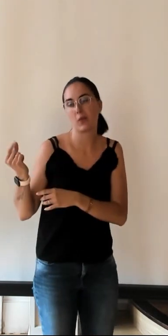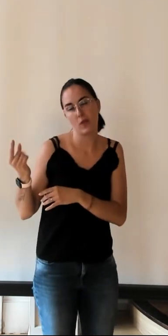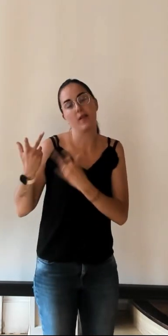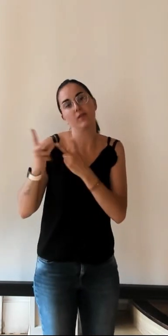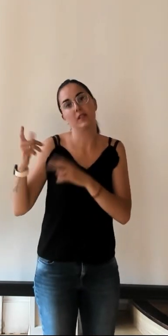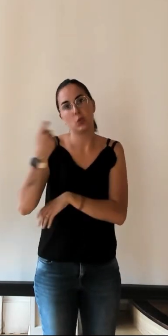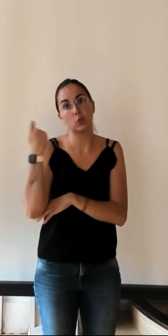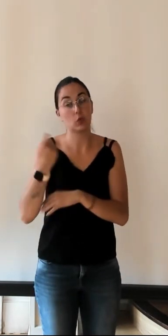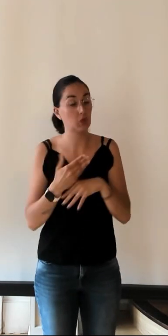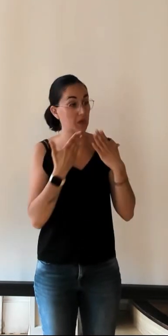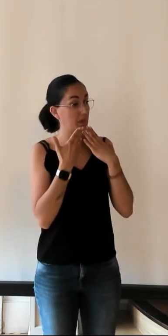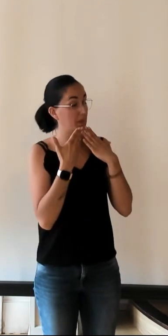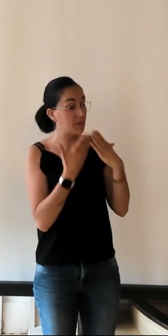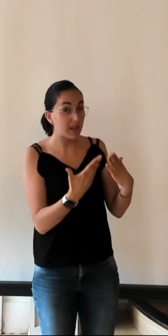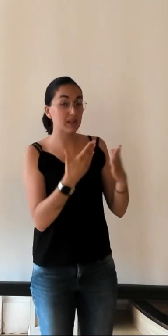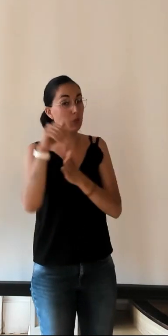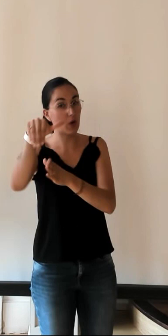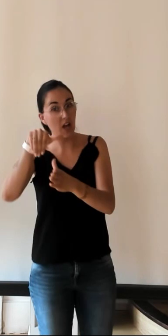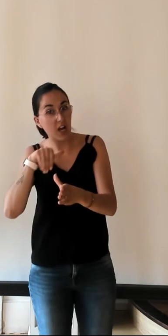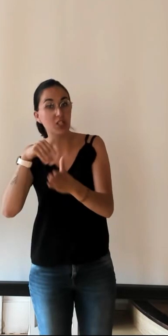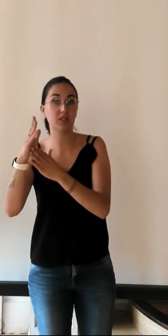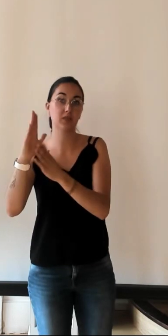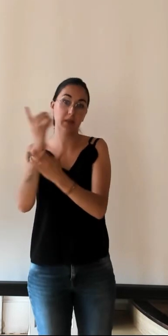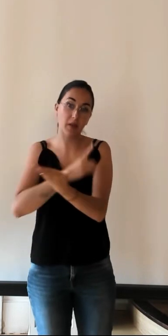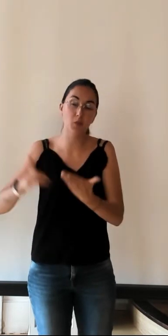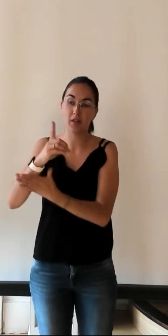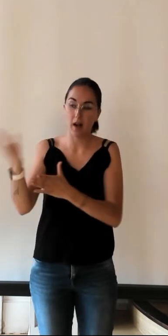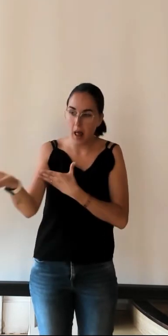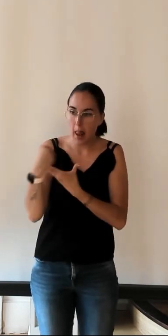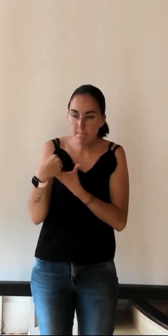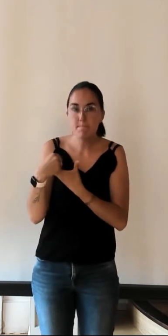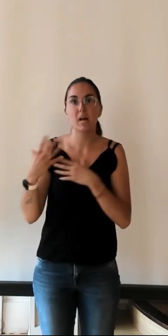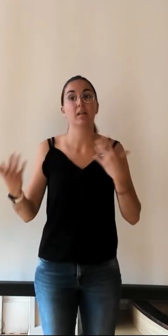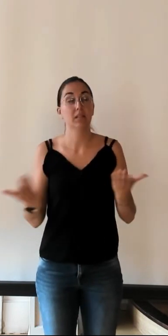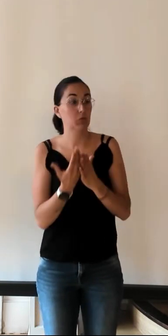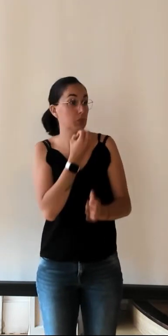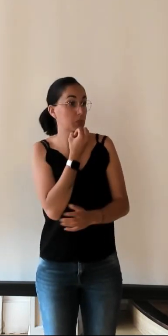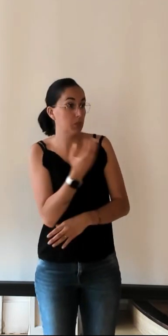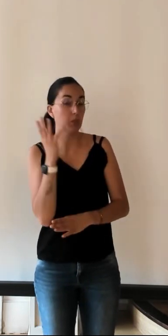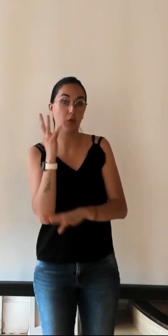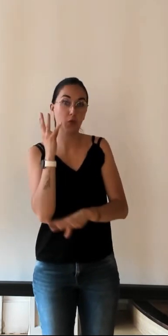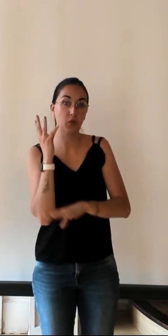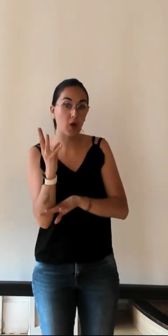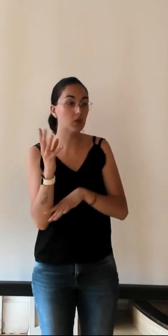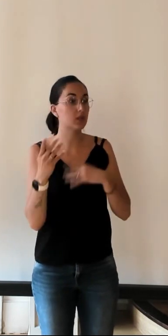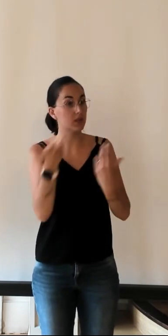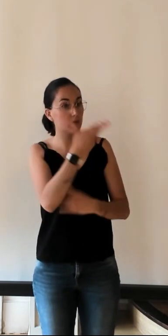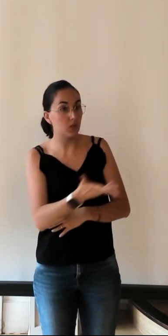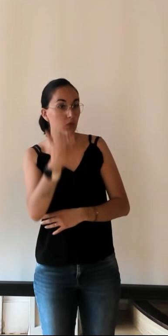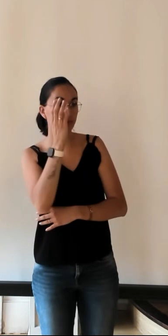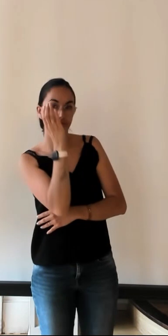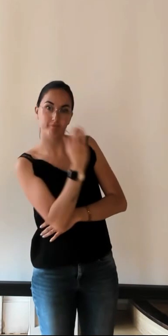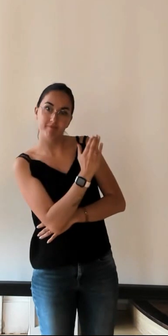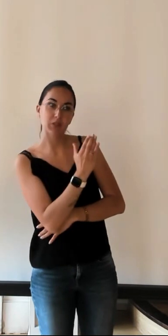à nouveau pour la contribution des archives départementales. Bonne conférence et bonne audition, donc, aux